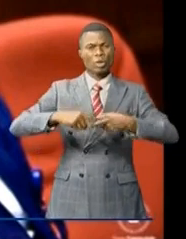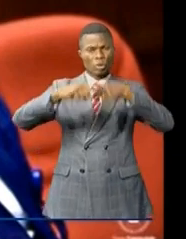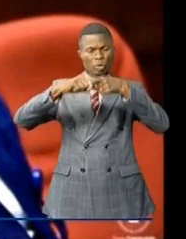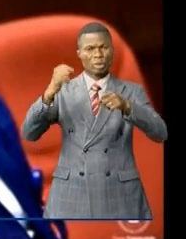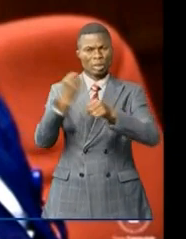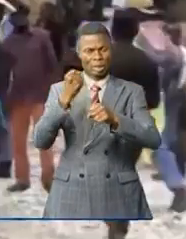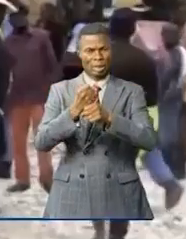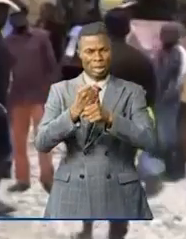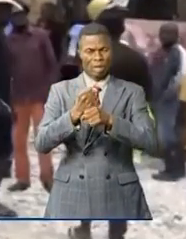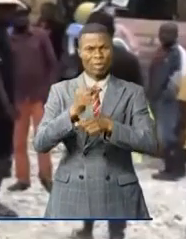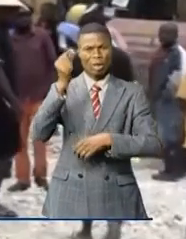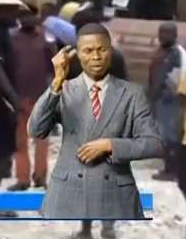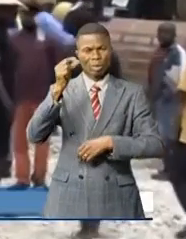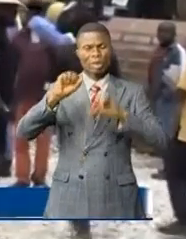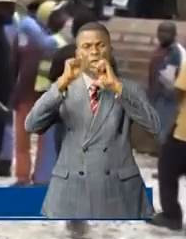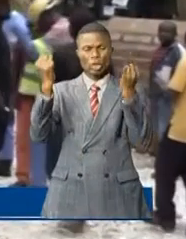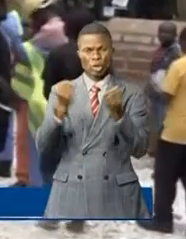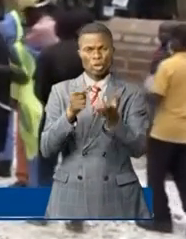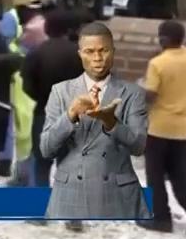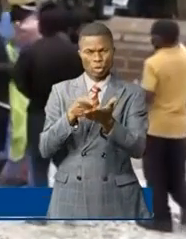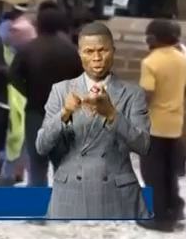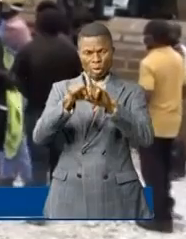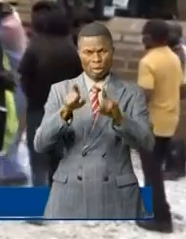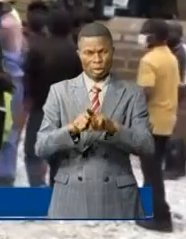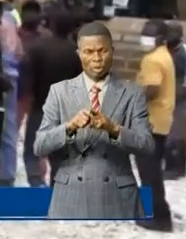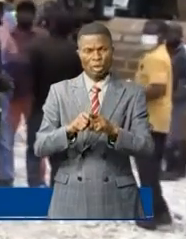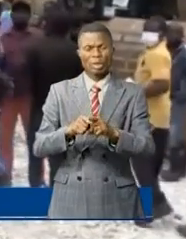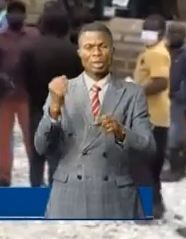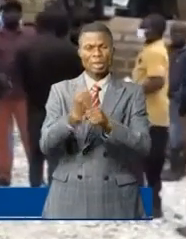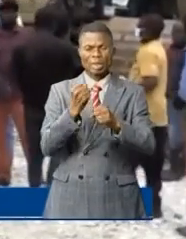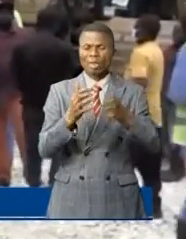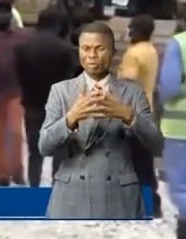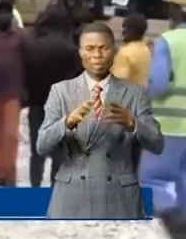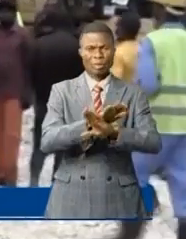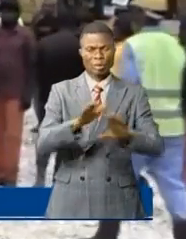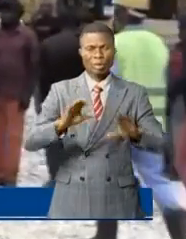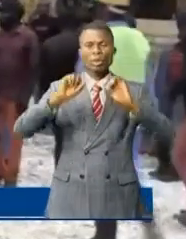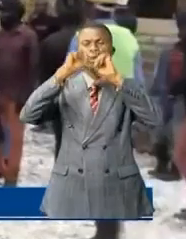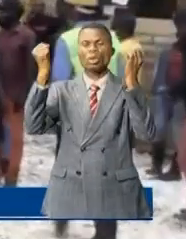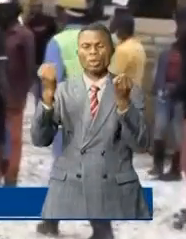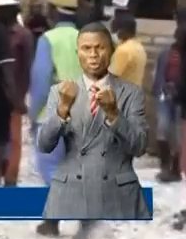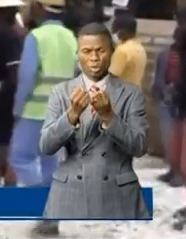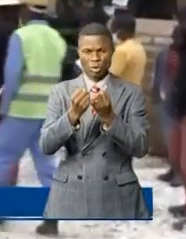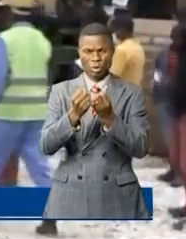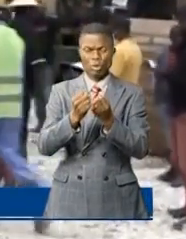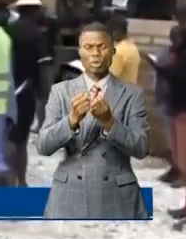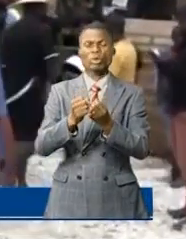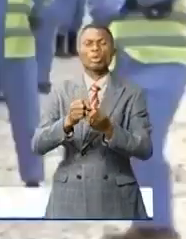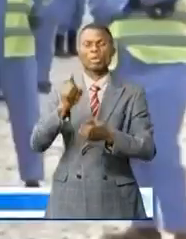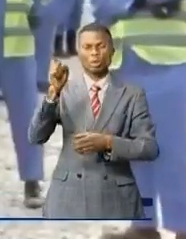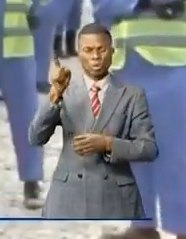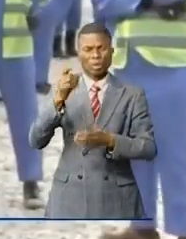des activités minières des six sociétés ainsi que leurs coopératives partenaires. La société orientale Ressources Congo